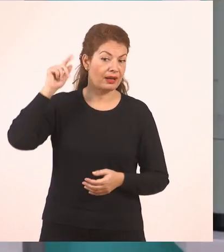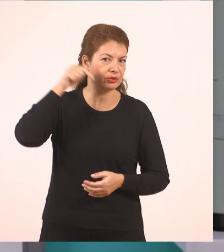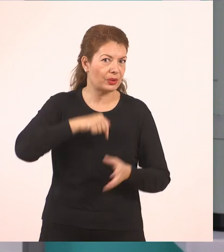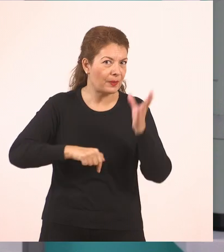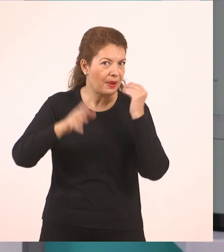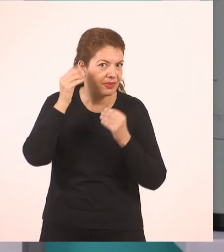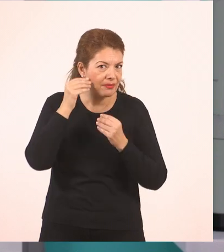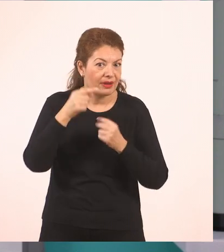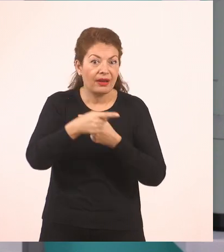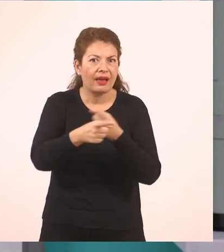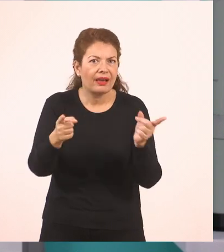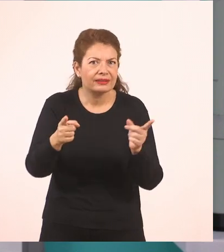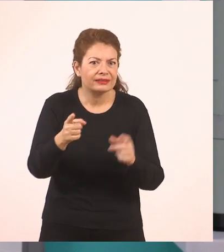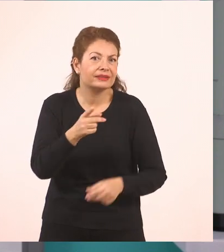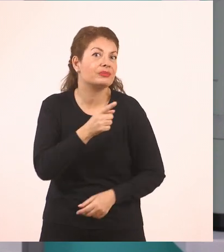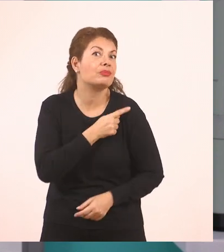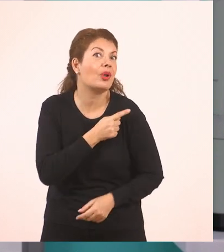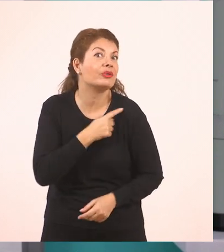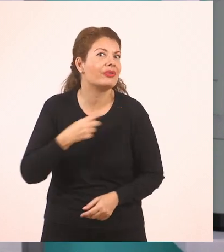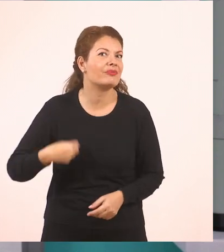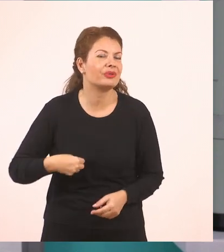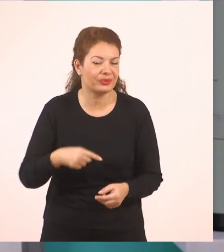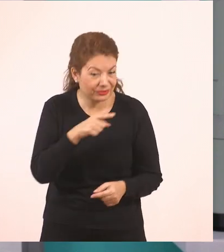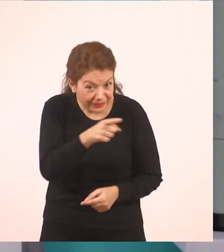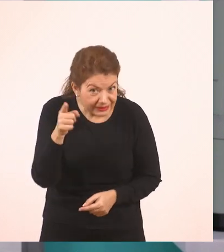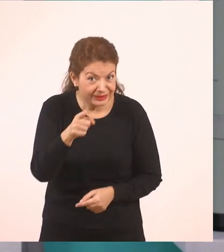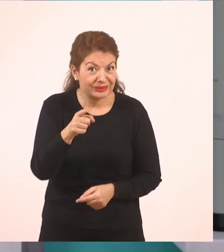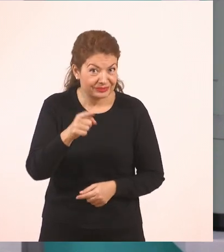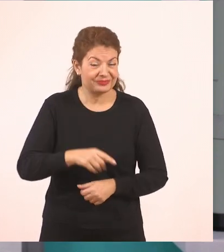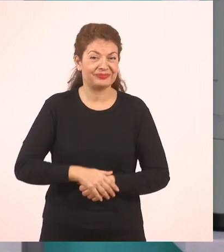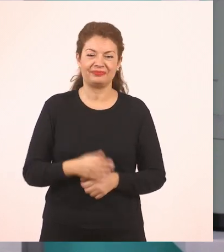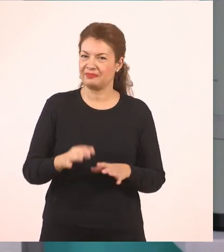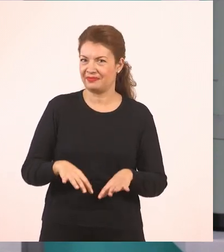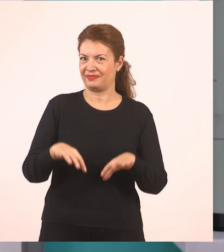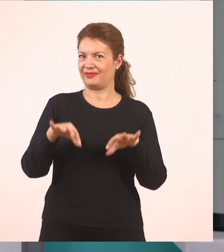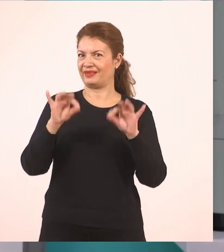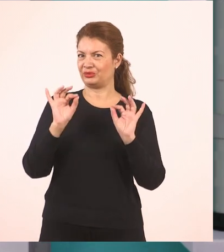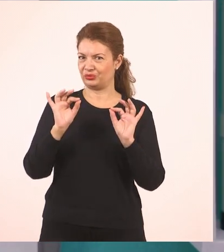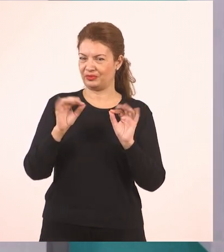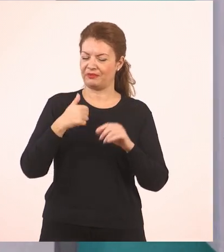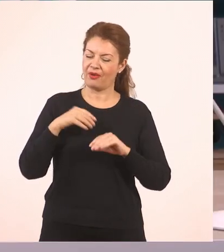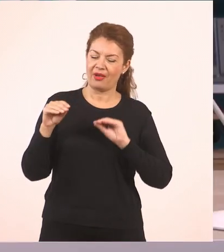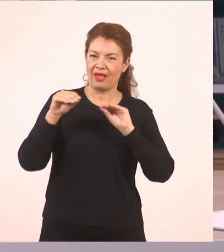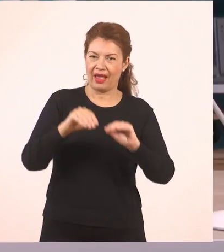Πρωτάκια ακούτε, σε εσάς αναφέρομαι. Πάμε λοιπόν να ξεκινήσουμε. Έχω μαρκαδοράκια εδώ μπροστά μου,